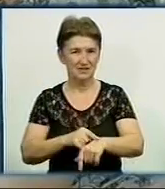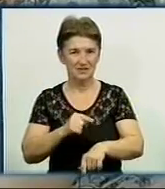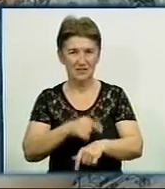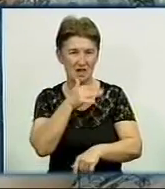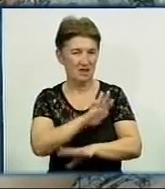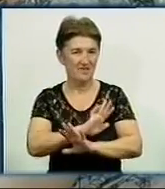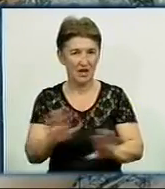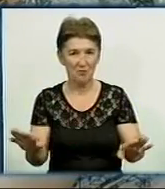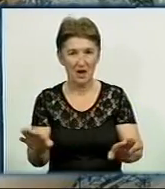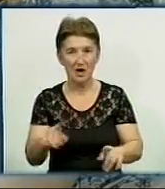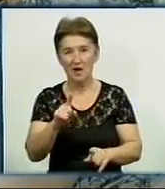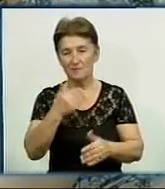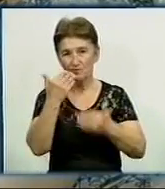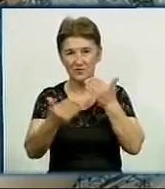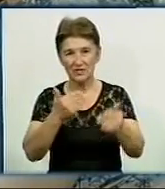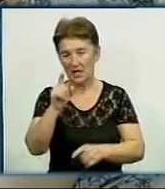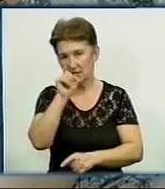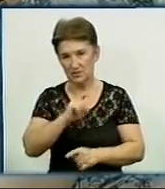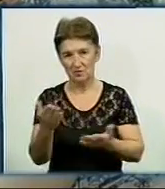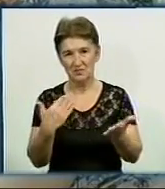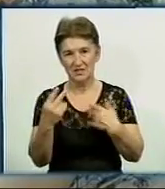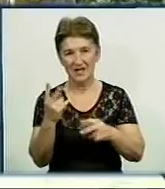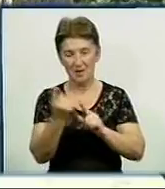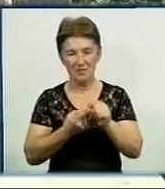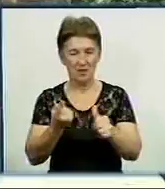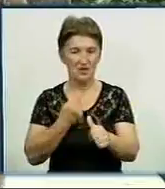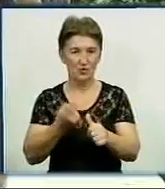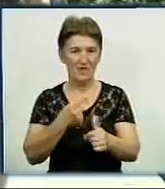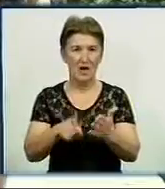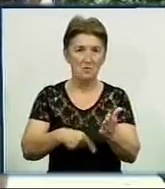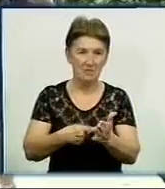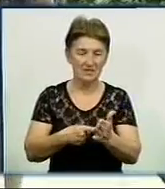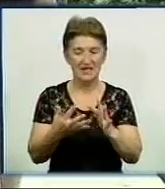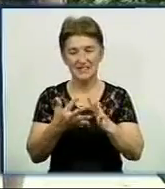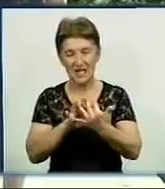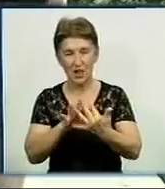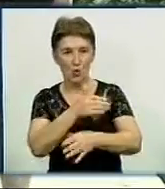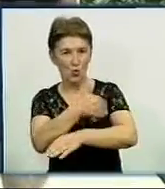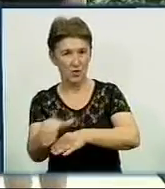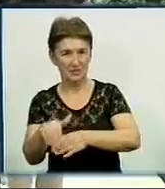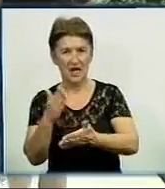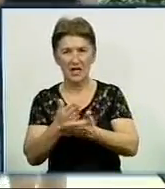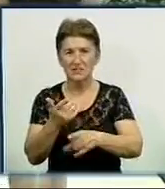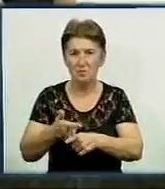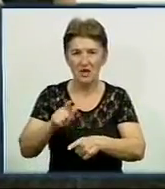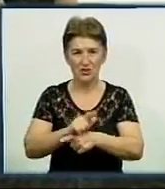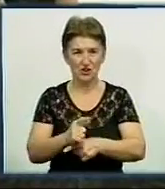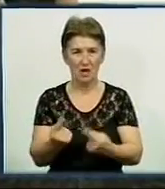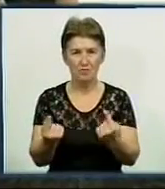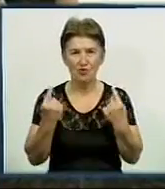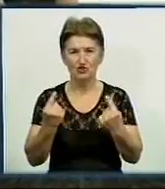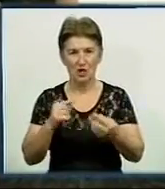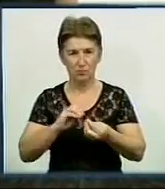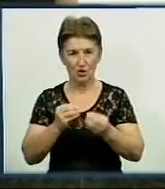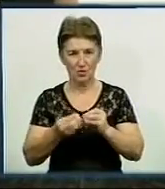соціологів відповіли, що негативно ставляться до перейменування міст, сіл та вулиць. Бачають, є більш важливої проблеми, якими слід